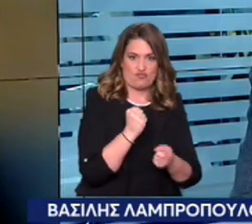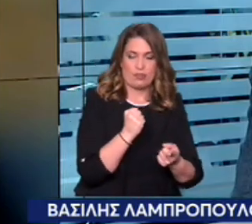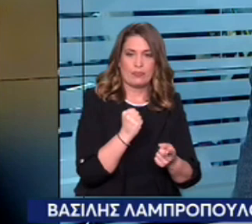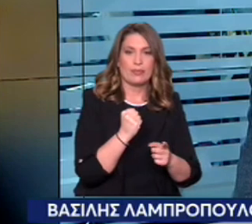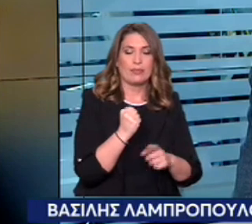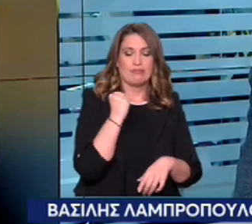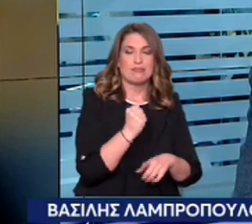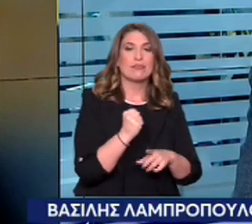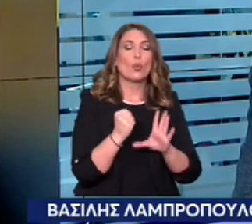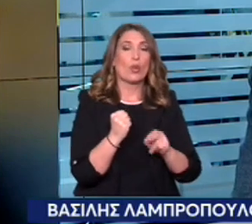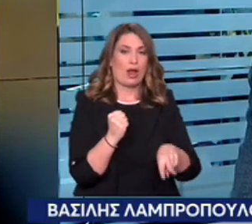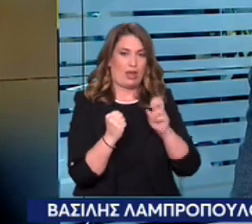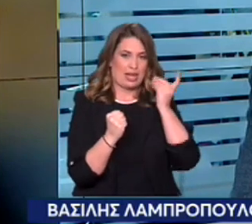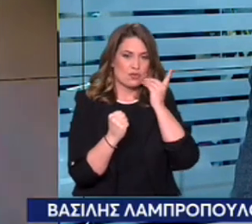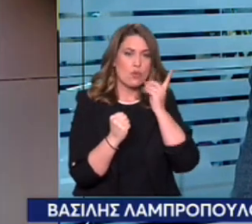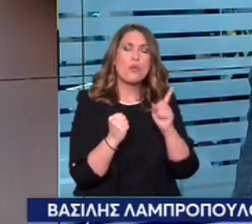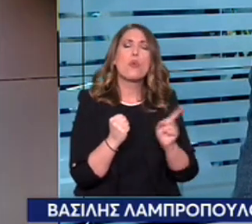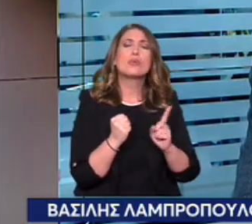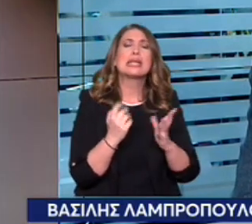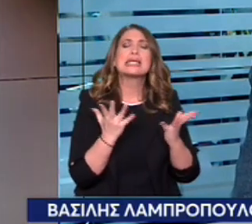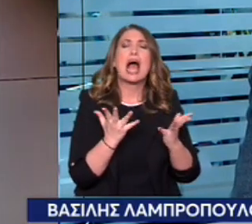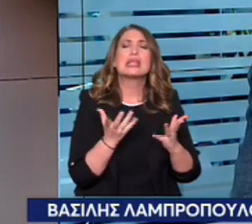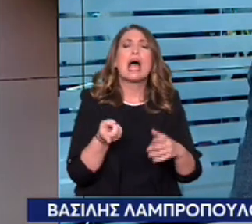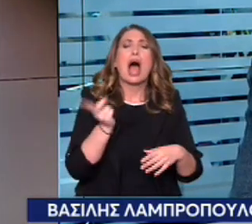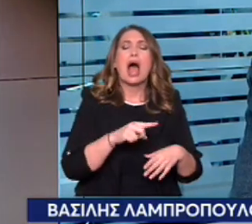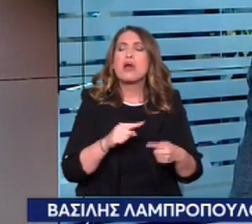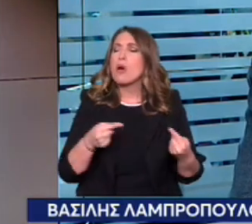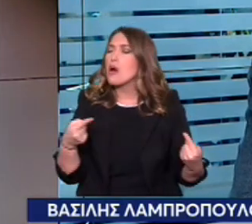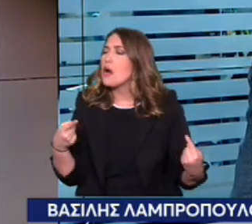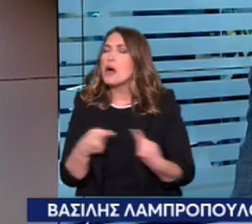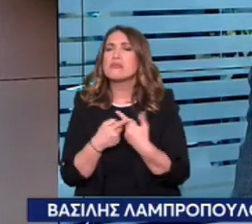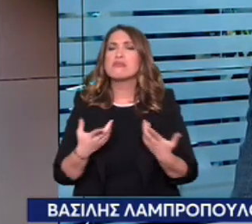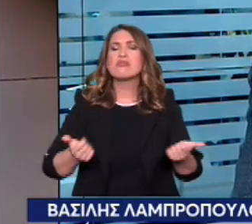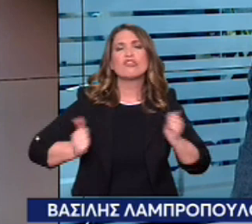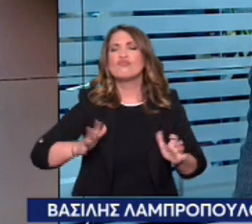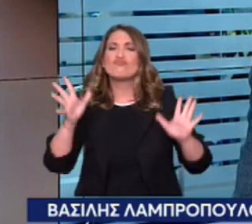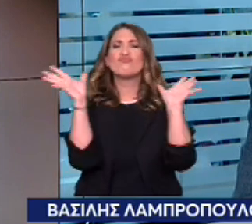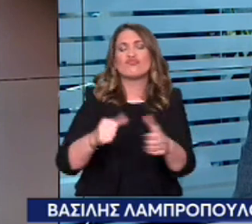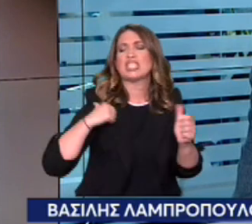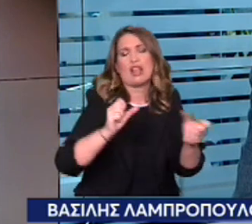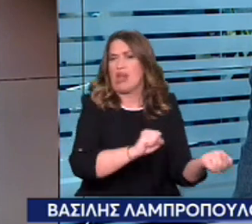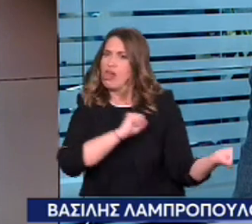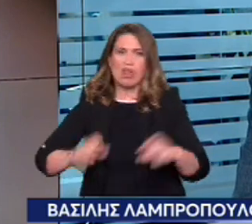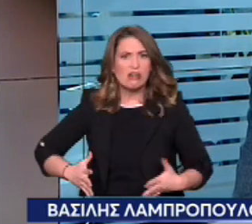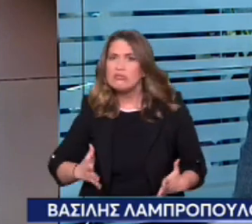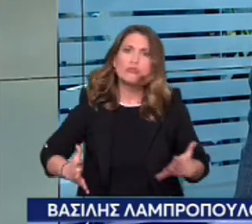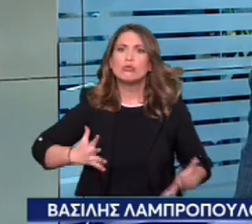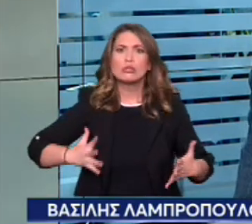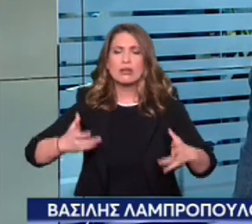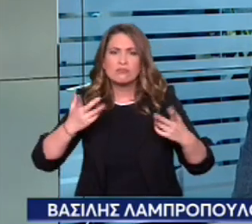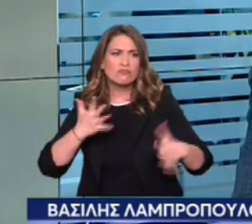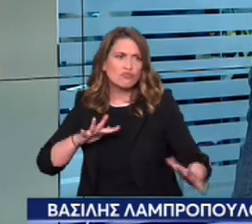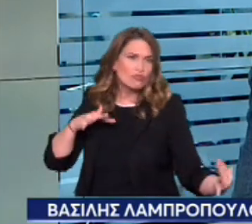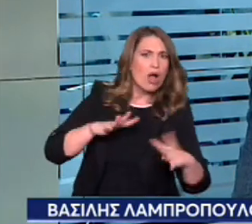κινητού, φαίνεται να είναι για μια ασήμαντη αφορμή, κάποιο παιδί έριξε την τσάντα ενός άλλου, υπήρξε μια επίθεση,